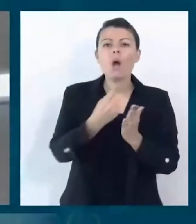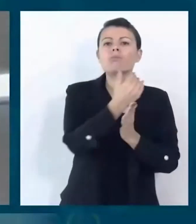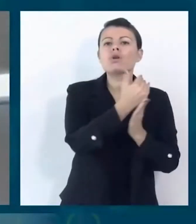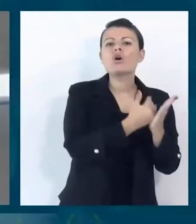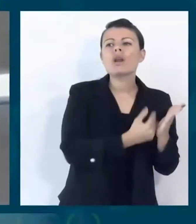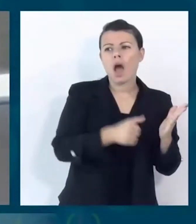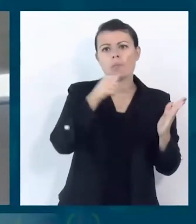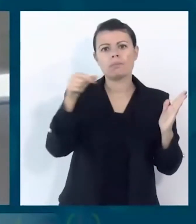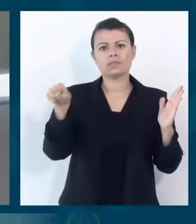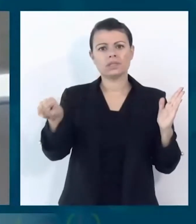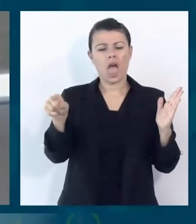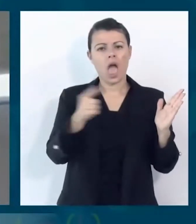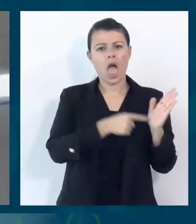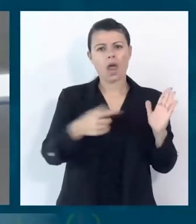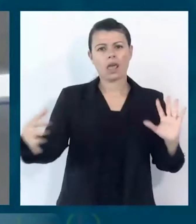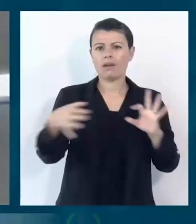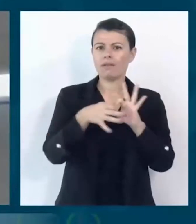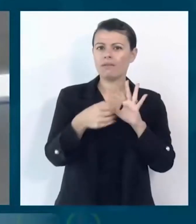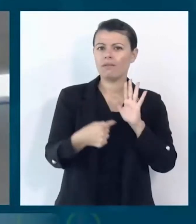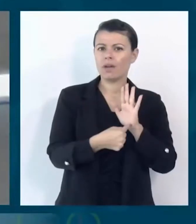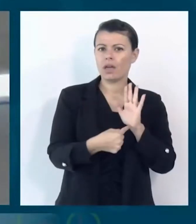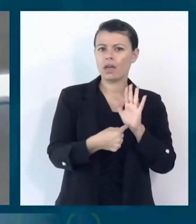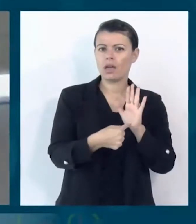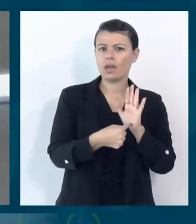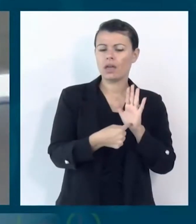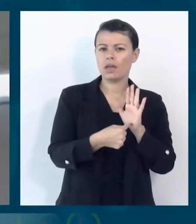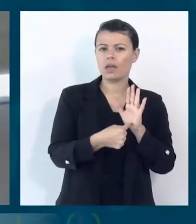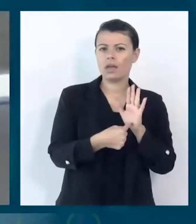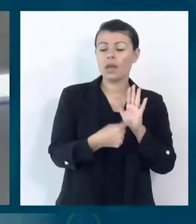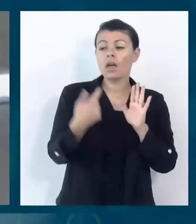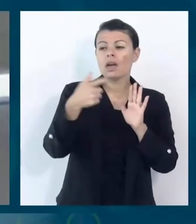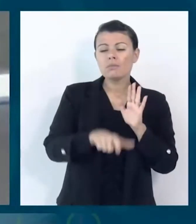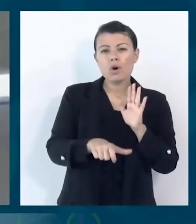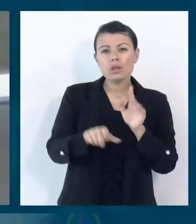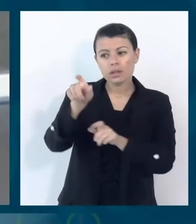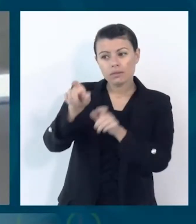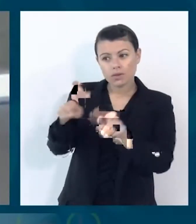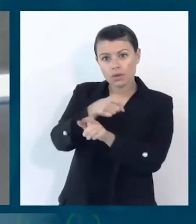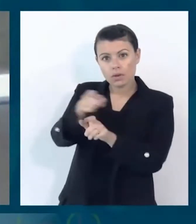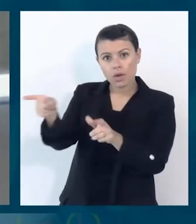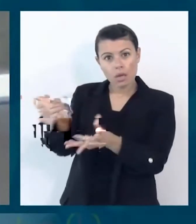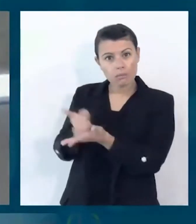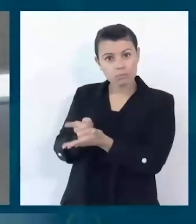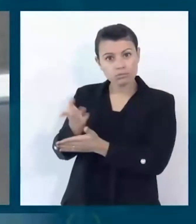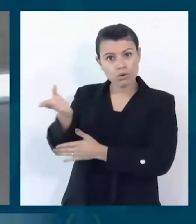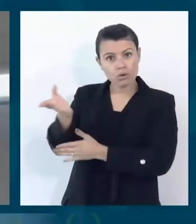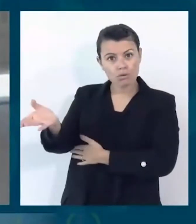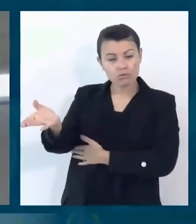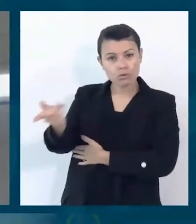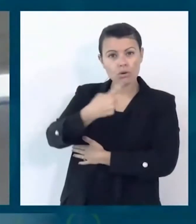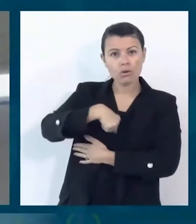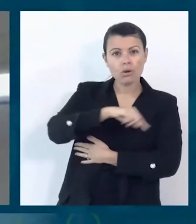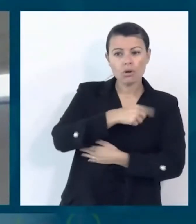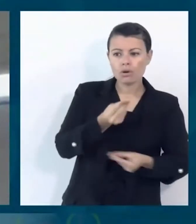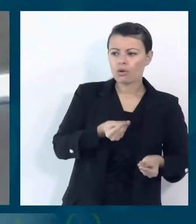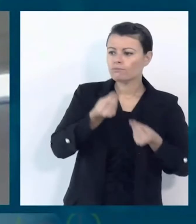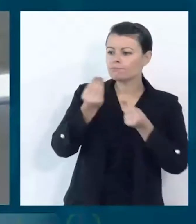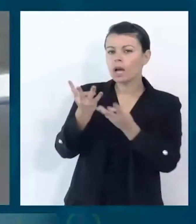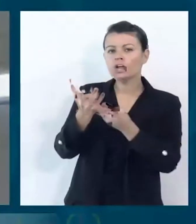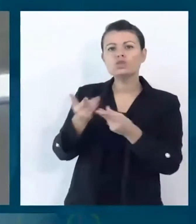e per rispondere in un modo efficace alle istanze del